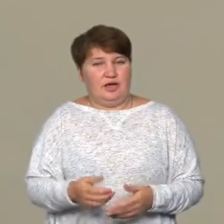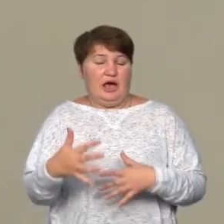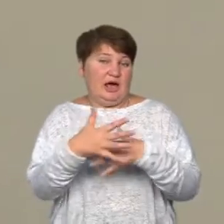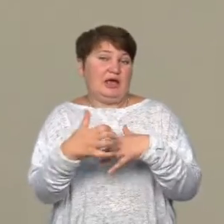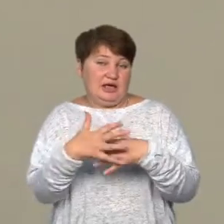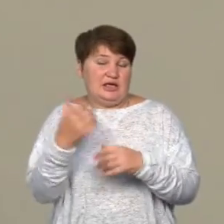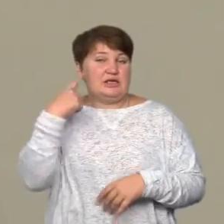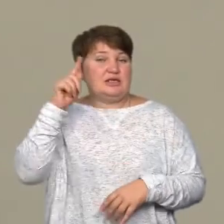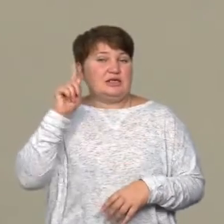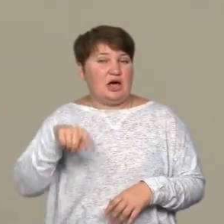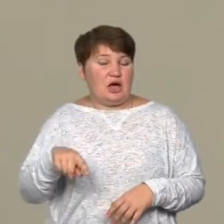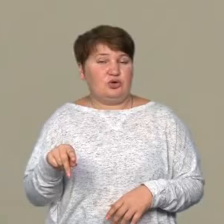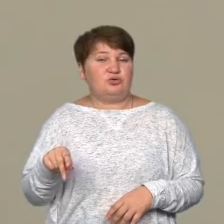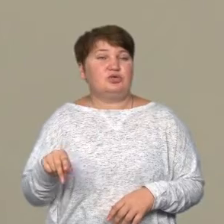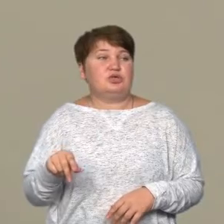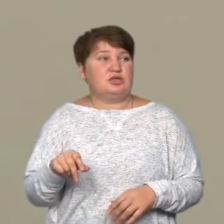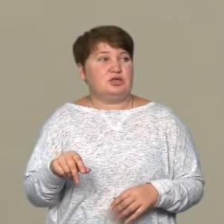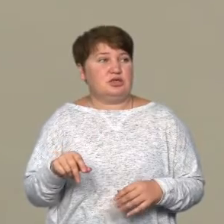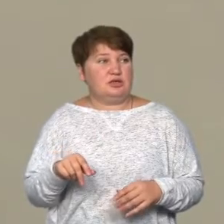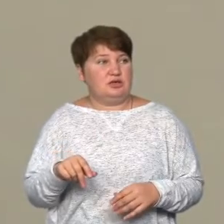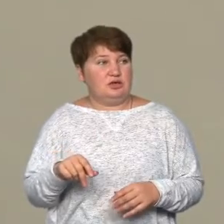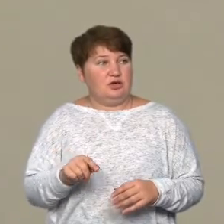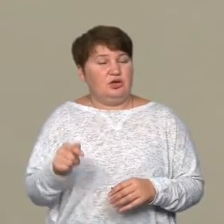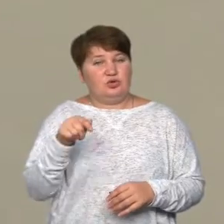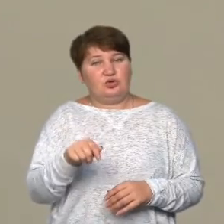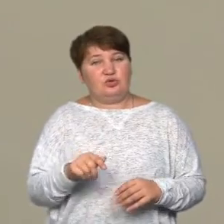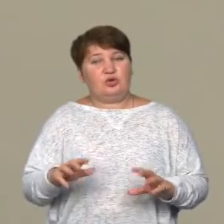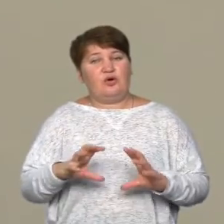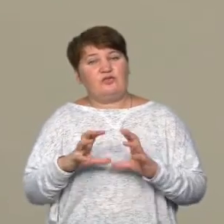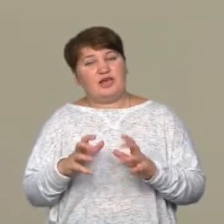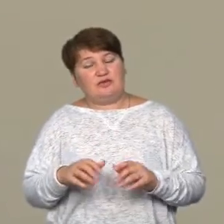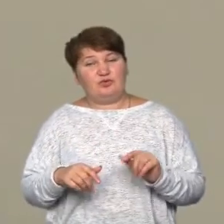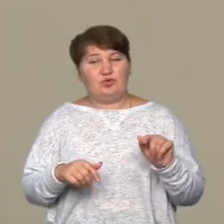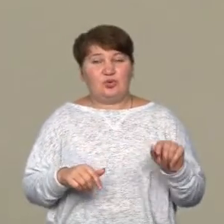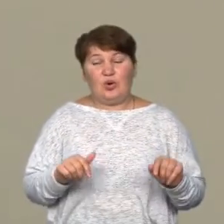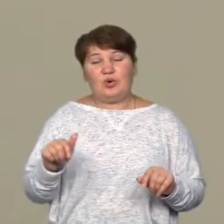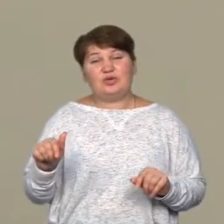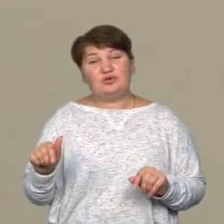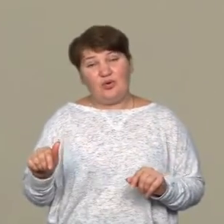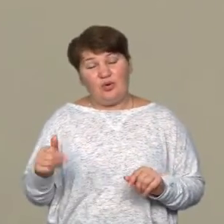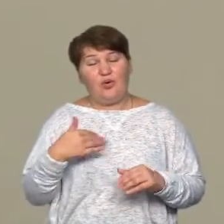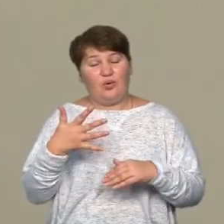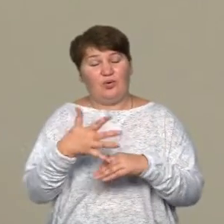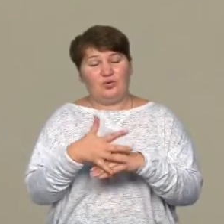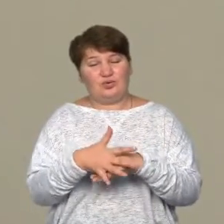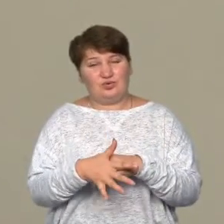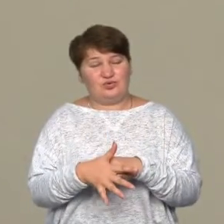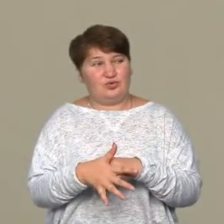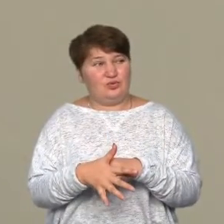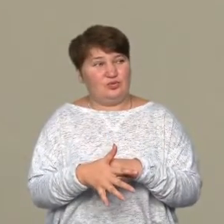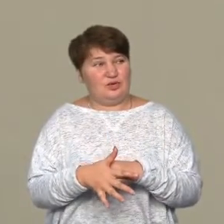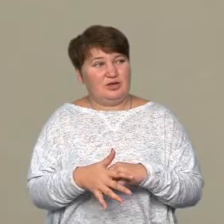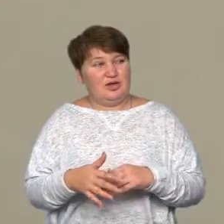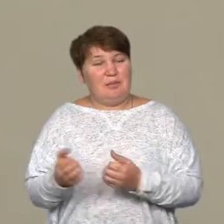знаючи виміри того всесвіту і цього, розуміє, як же прикрутити тих і